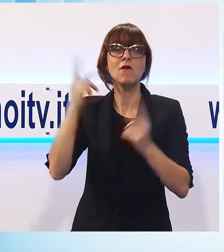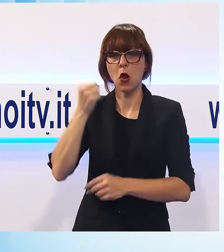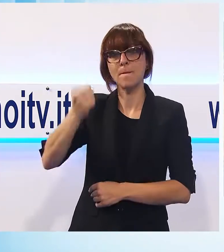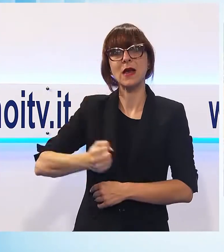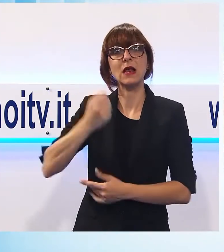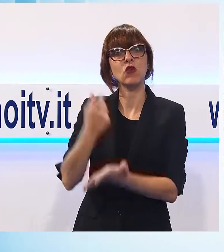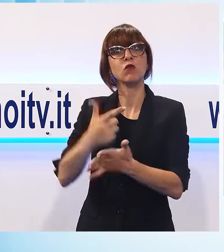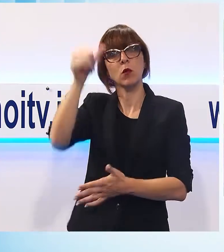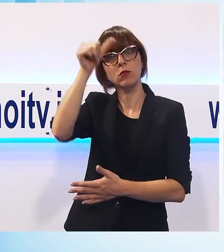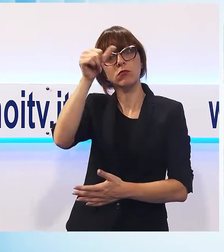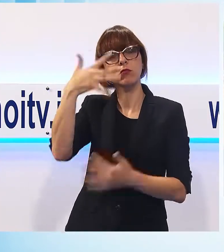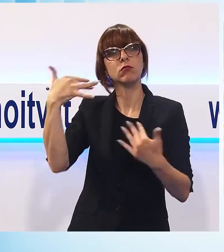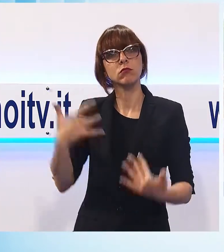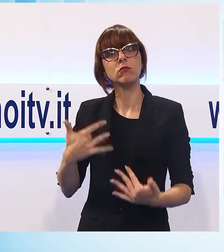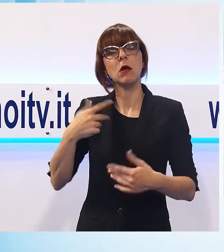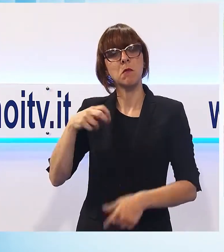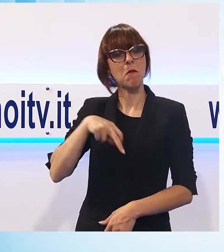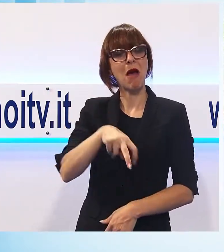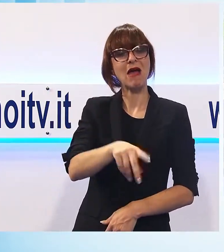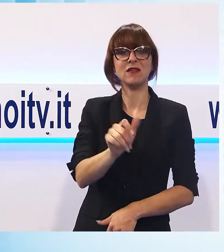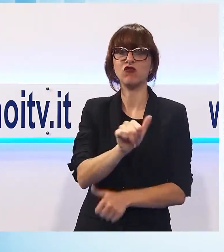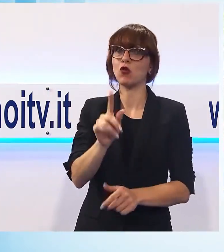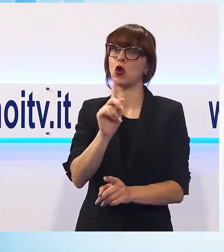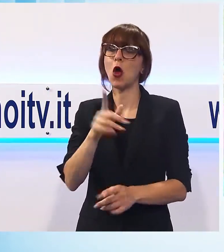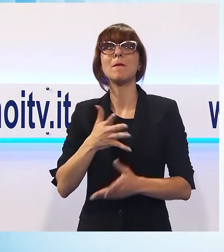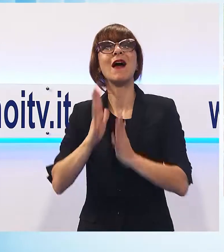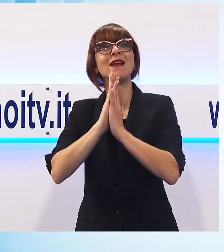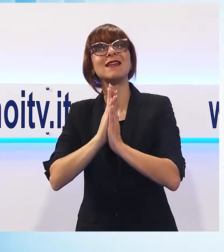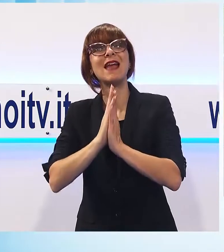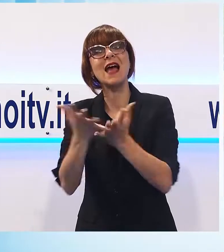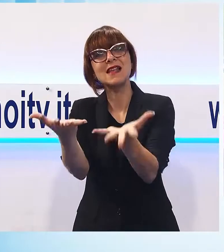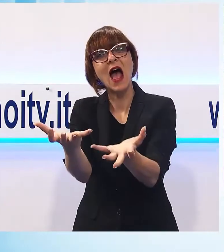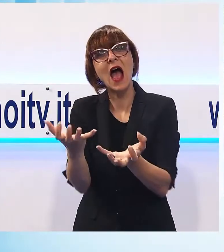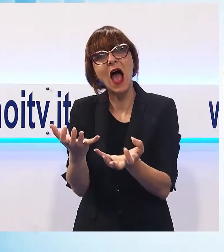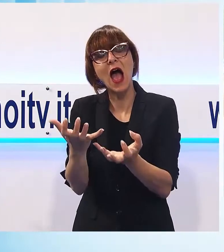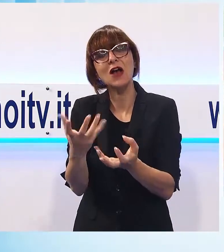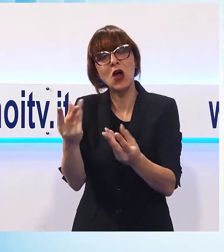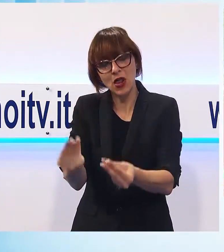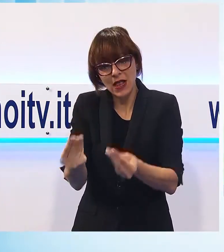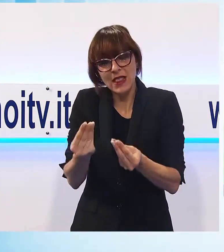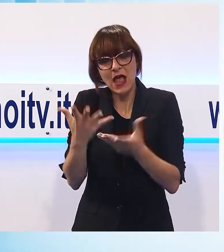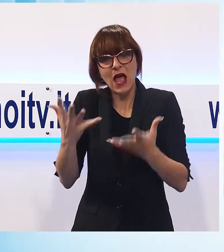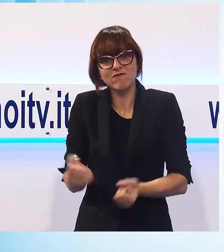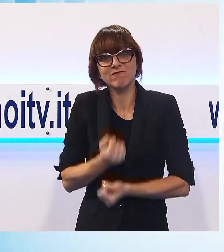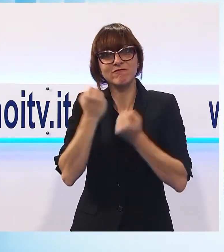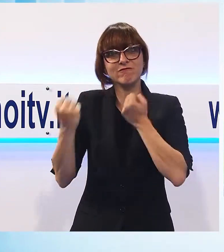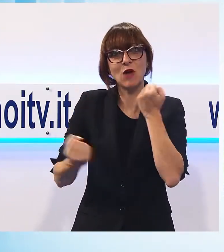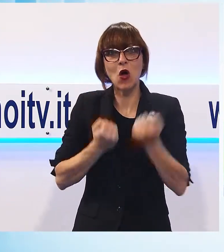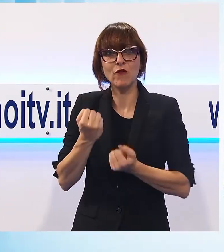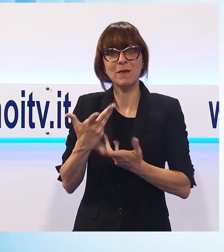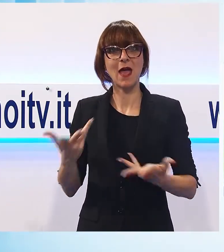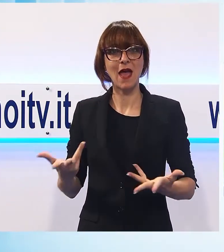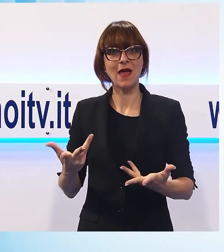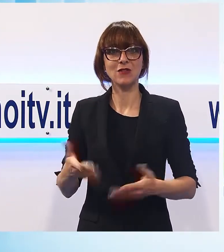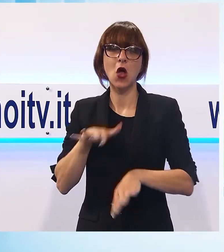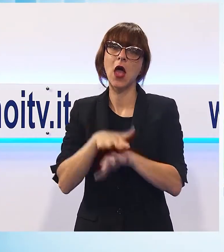va a fare una passeggiata ma è una chiesa che accoglie i giovani, che si lascia entusiasmare, che si lascia mettere in movimento, quindi una